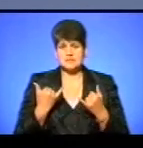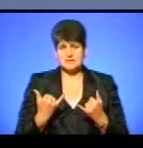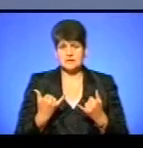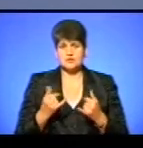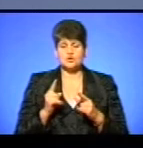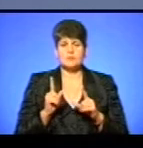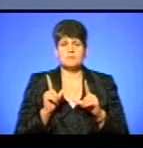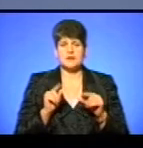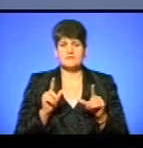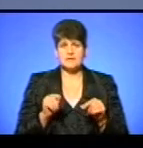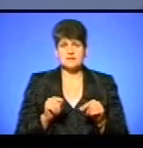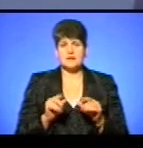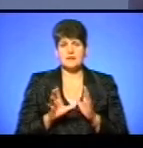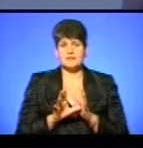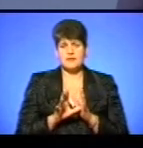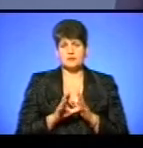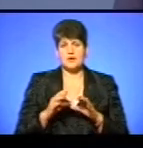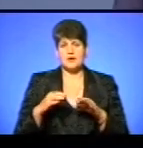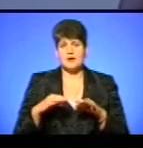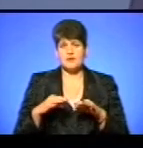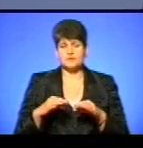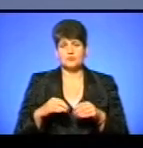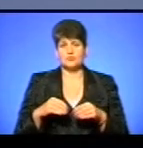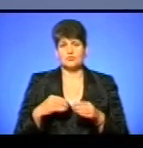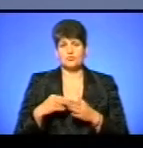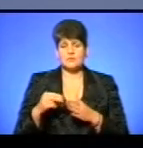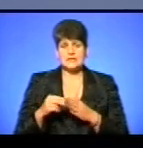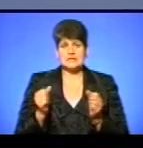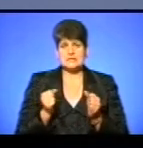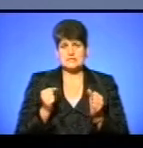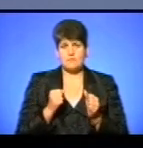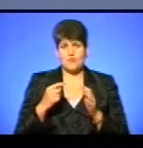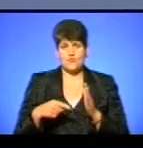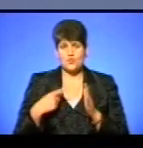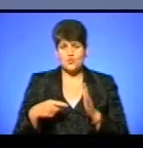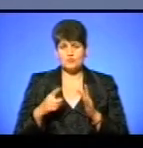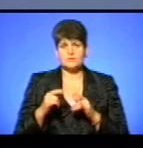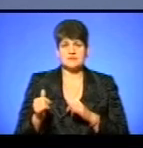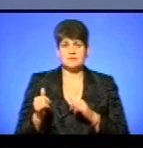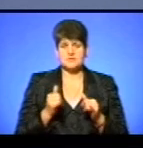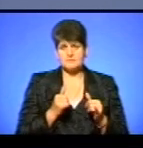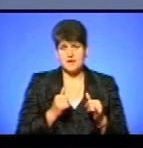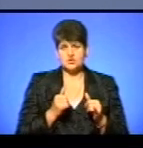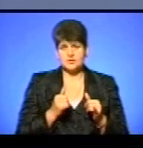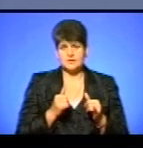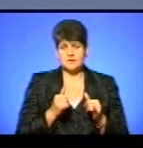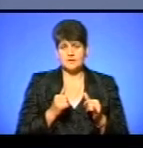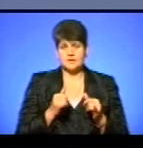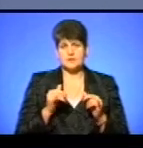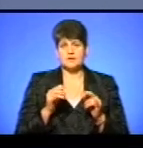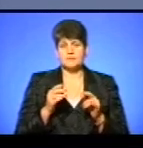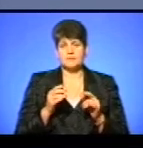перевізники і електро, і авто придбали зимову гуму, і щоб забезпечили, власне, коли, не дай Бог, буде вже сіх,